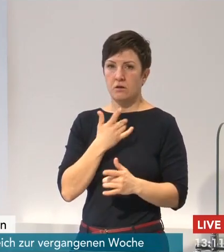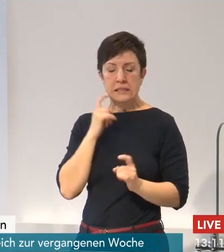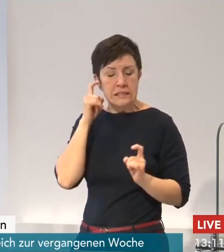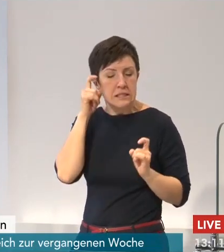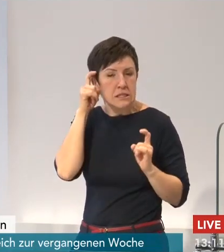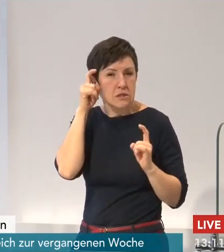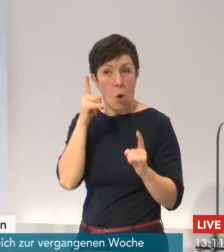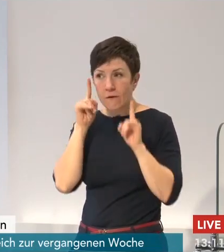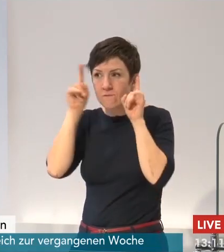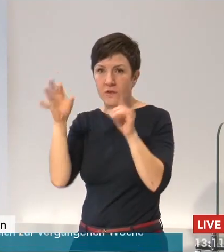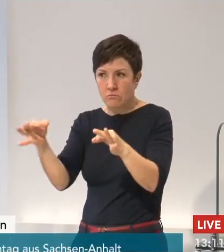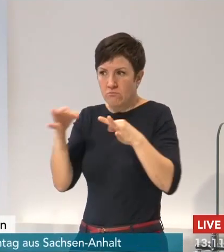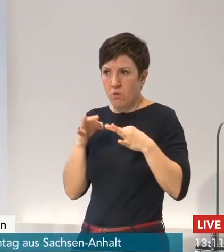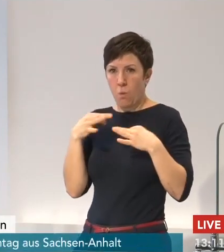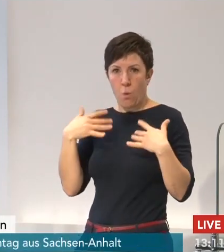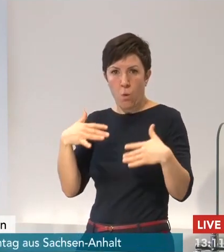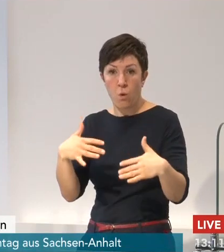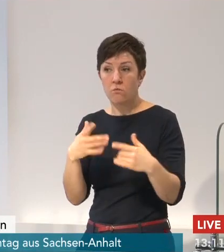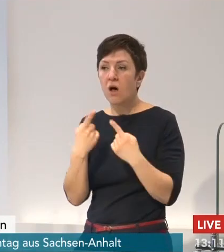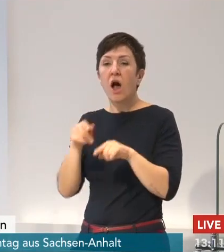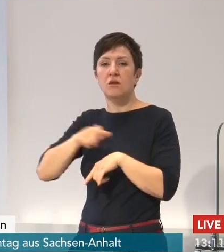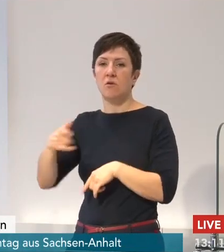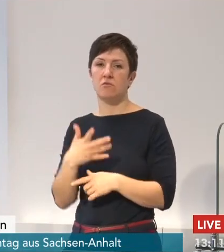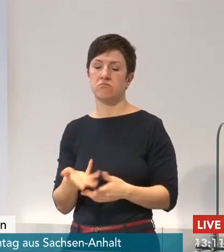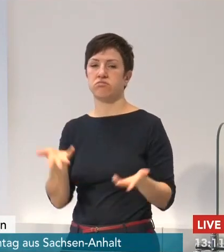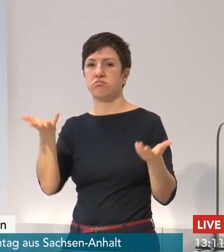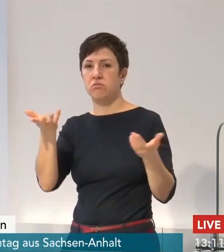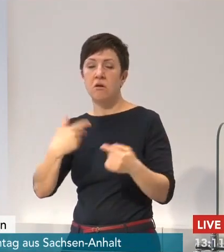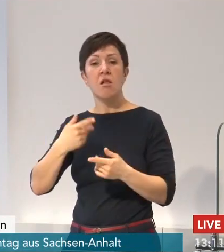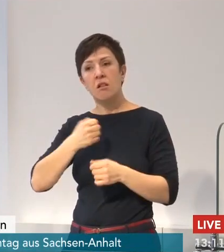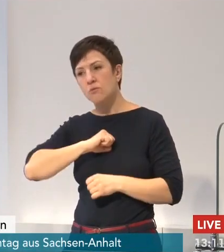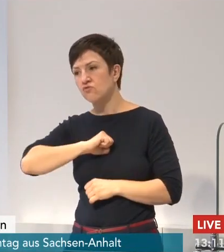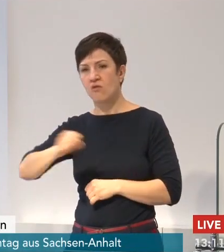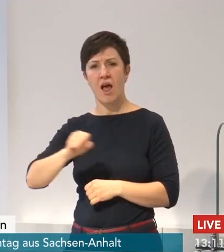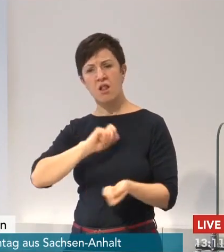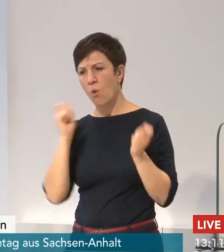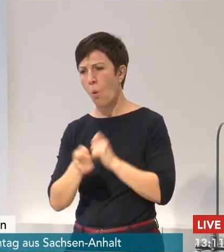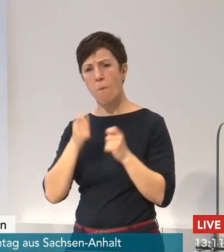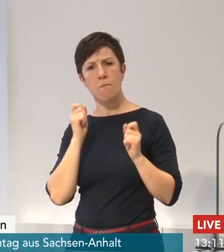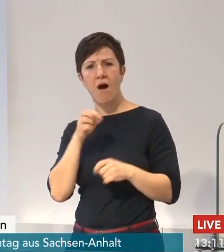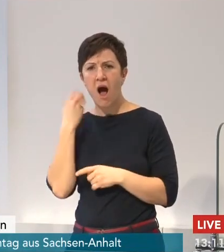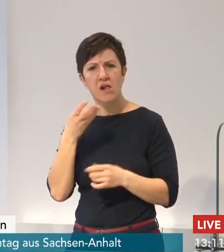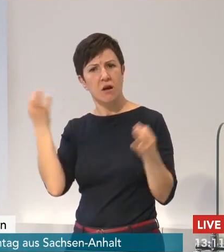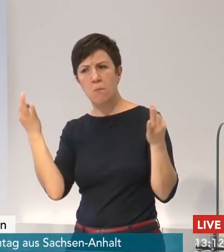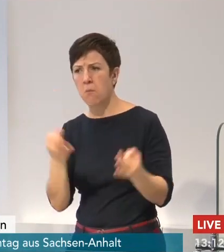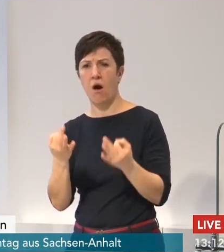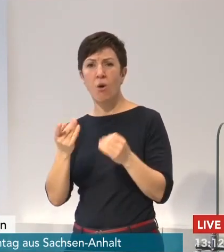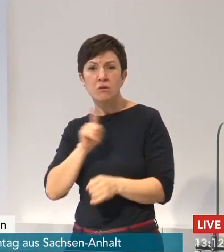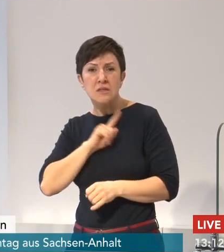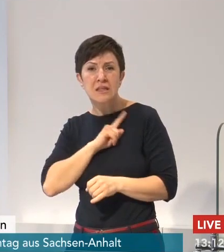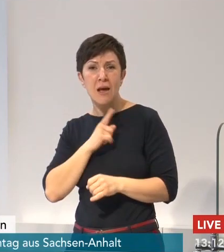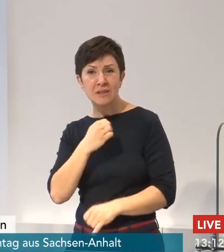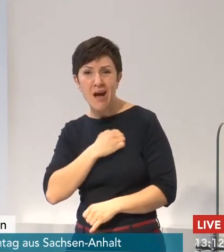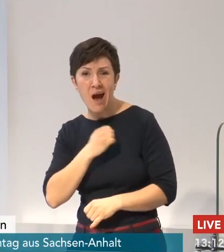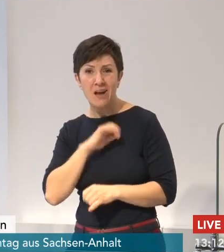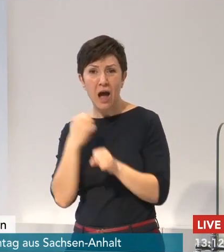Viele andere Menschen drängen darauf, dass wir jetzt endlich mal wieder zur Normalität zurückkehren können, weil sie auch um ihre Existenz, um ihre Arbeitsplätze fürchten.